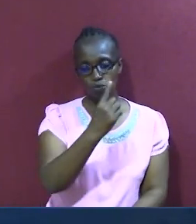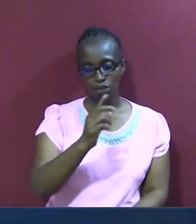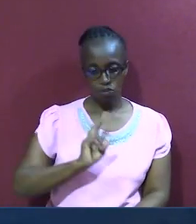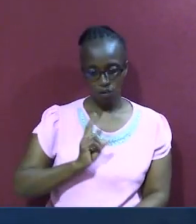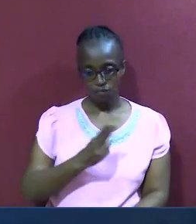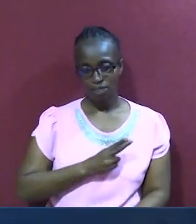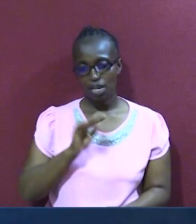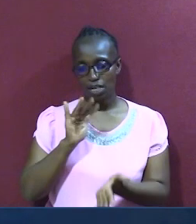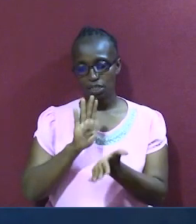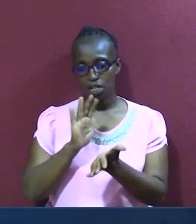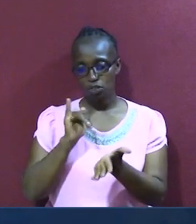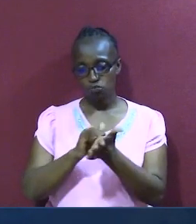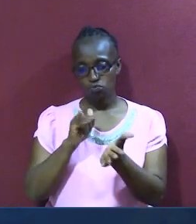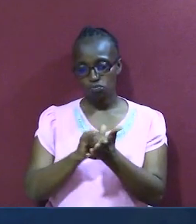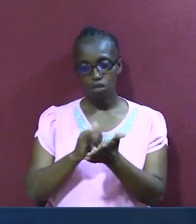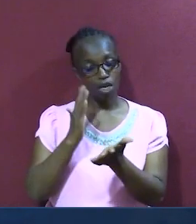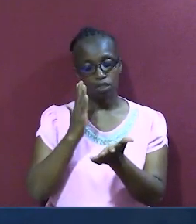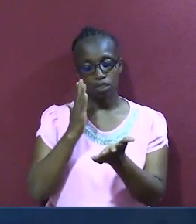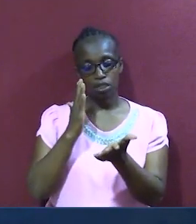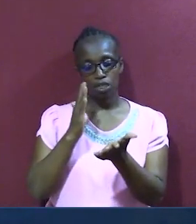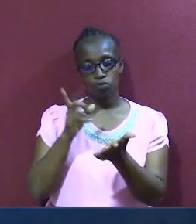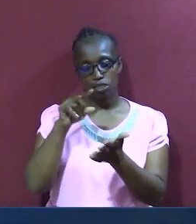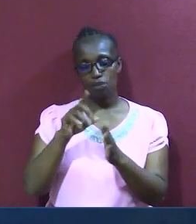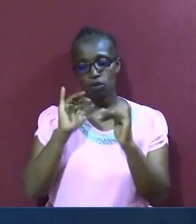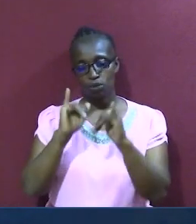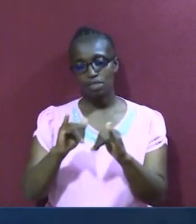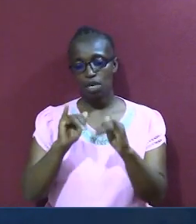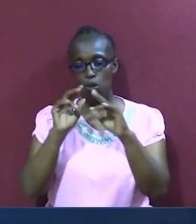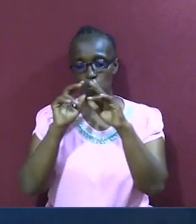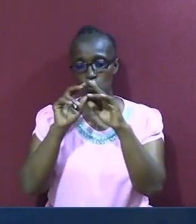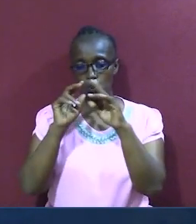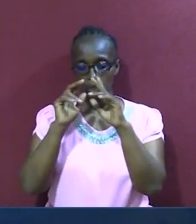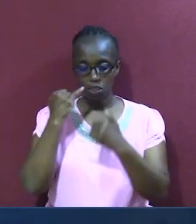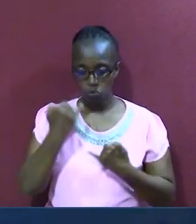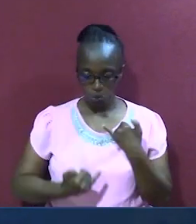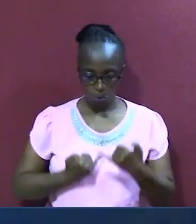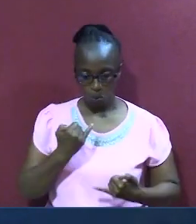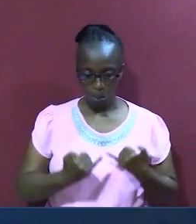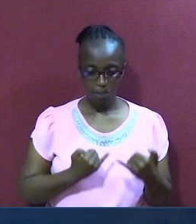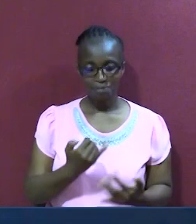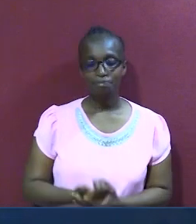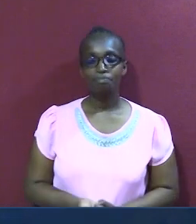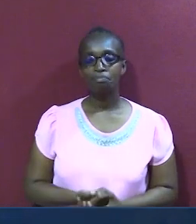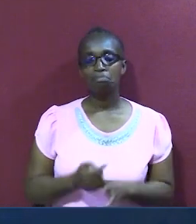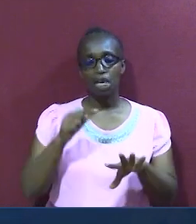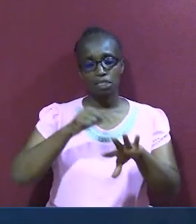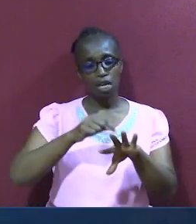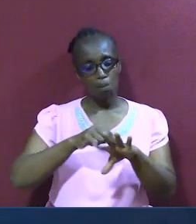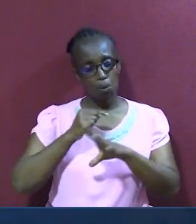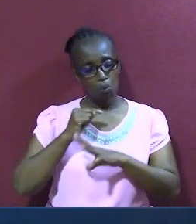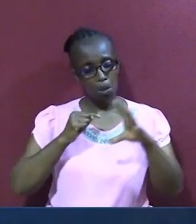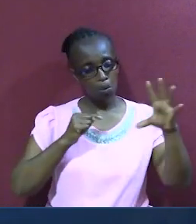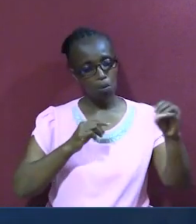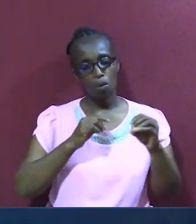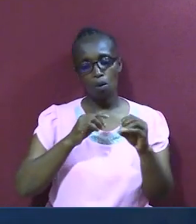kuishi kwa furaha, wana tusaidie sana, na tunapu hondoka, kuenda kufanya kasi ya siku